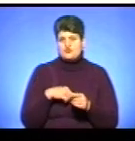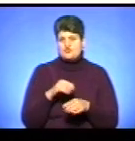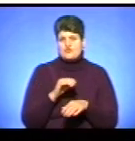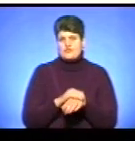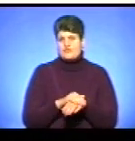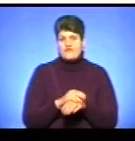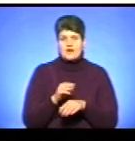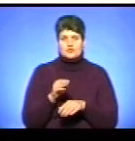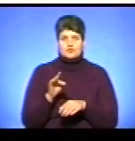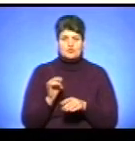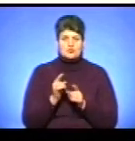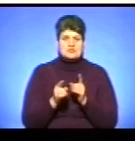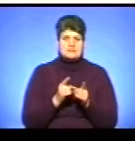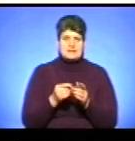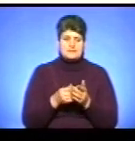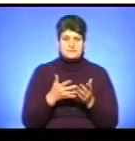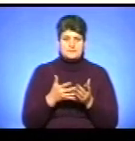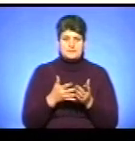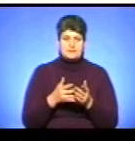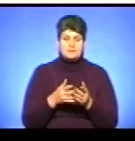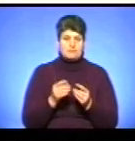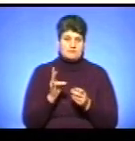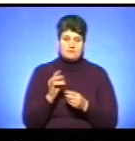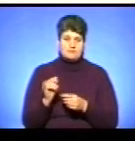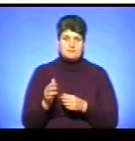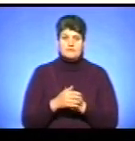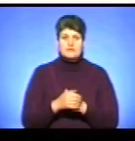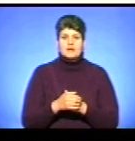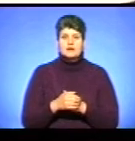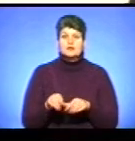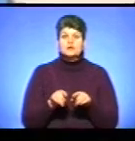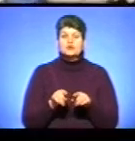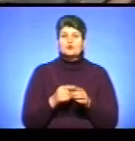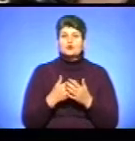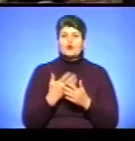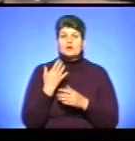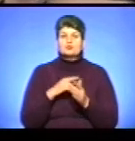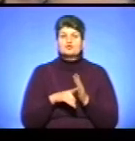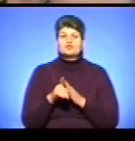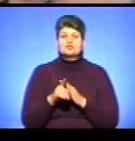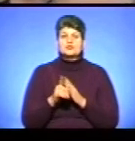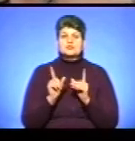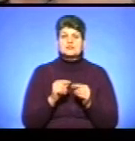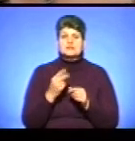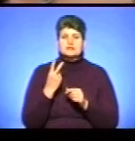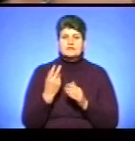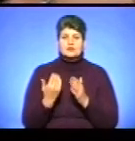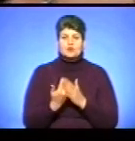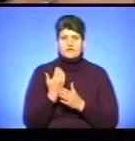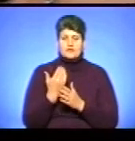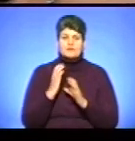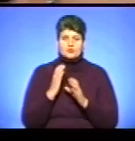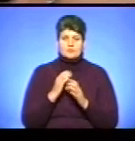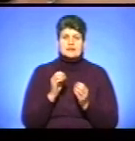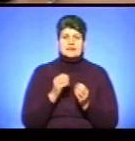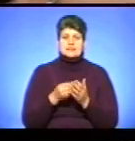змінений тариф. Категорично ні. Тобто, коли почнуть курсувати цих два нових автобуси, тариф за цей